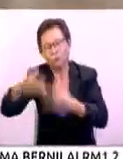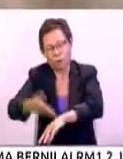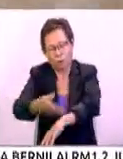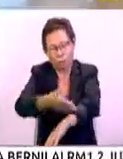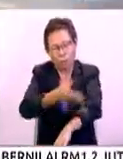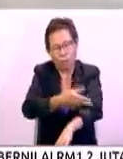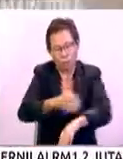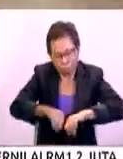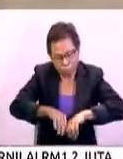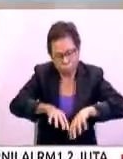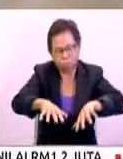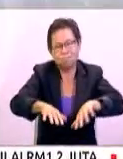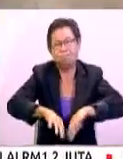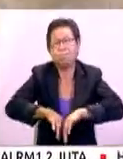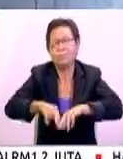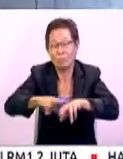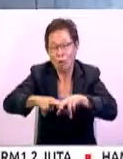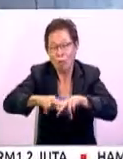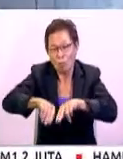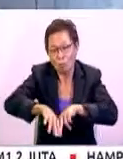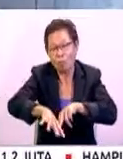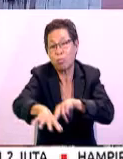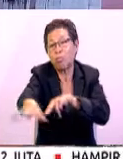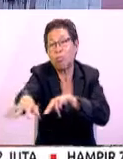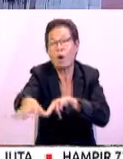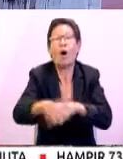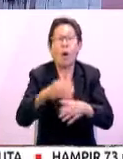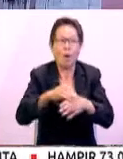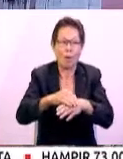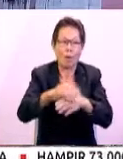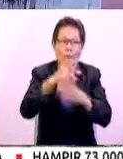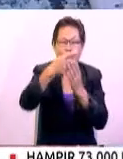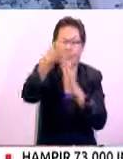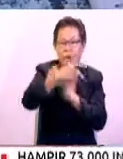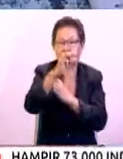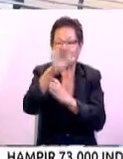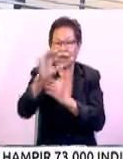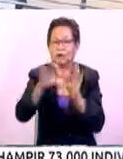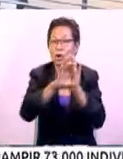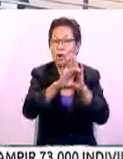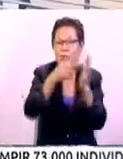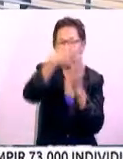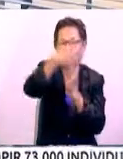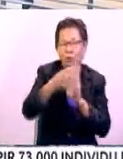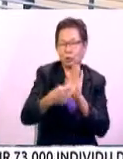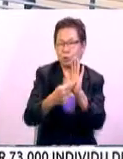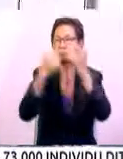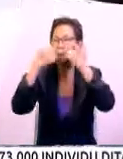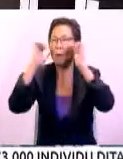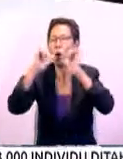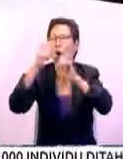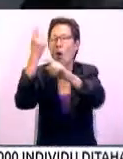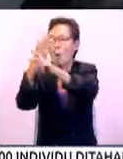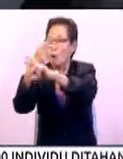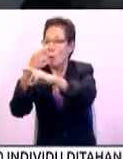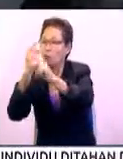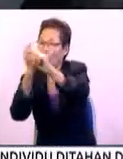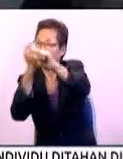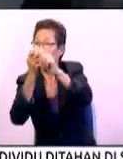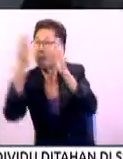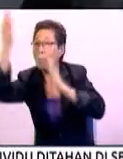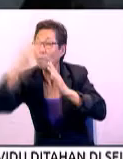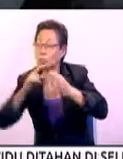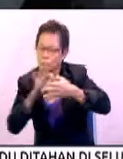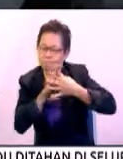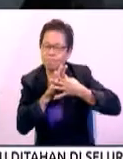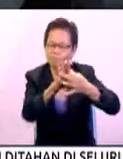dengan jajaran rilnya. Pihanya juga berharap projek ICRL akan menjadi contoh projek yang dapat memaparkan keupayaan kontrak tertempatan untuk